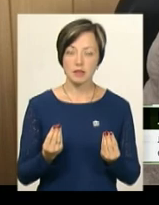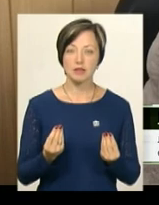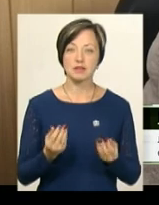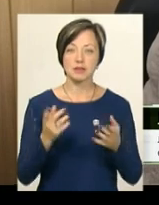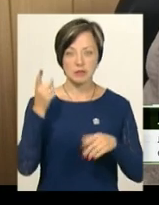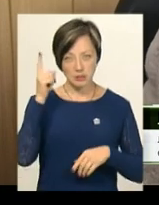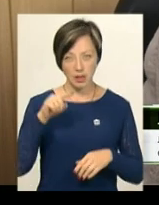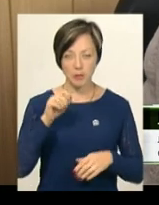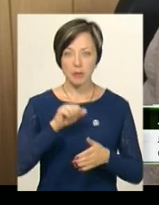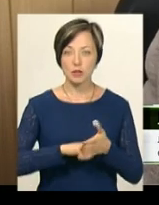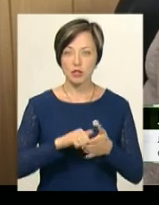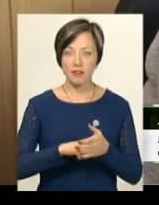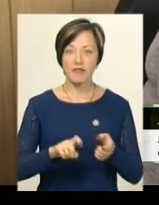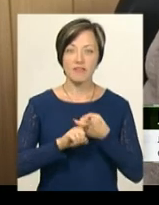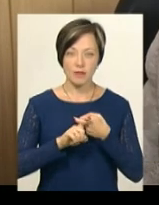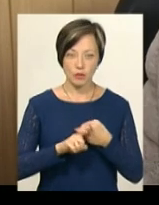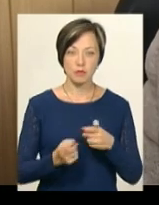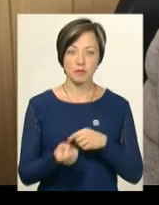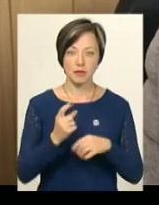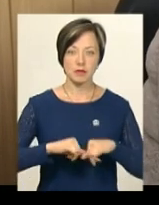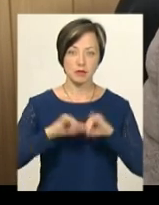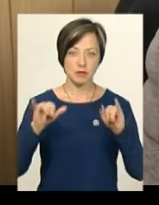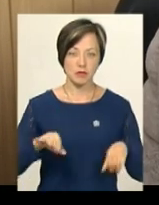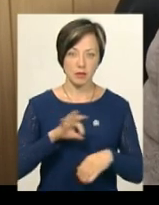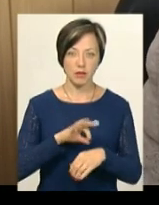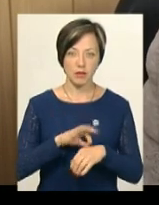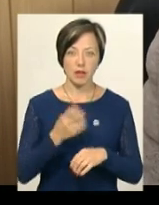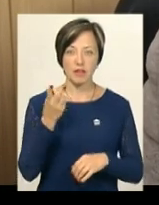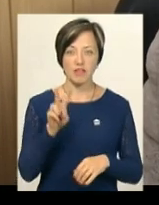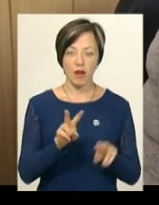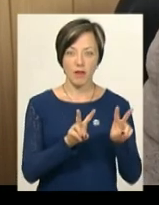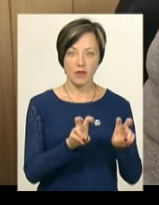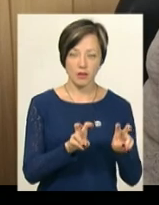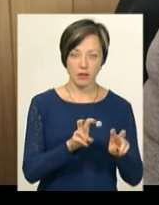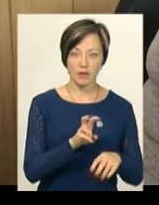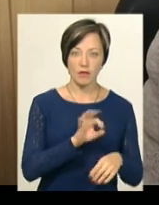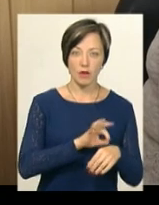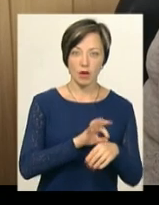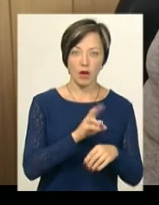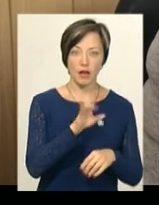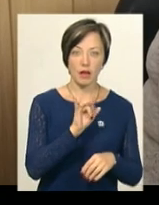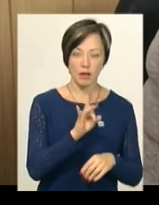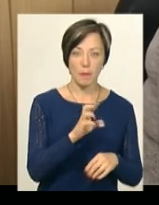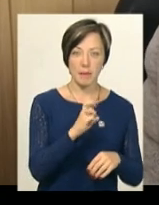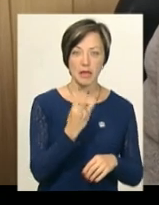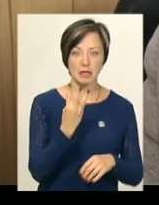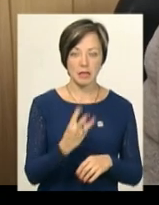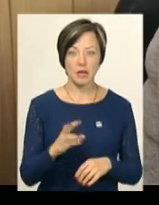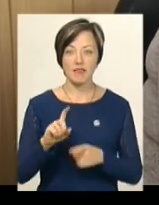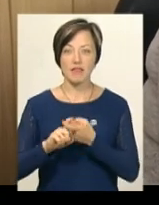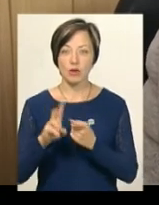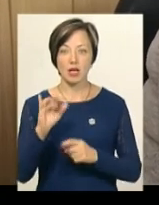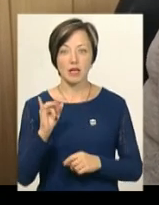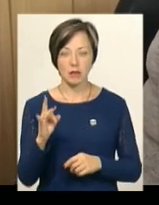саме той вірус, який спричинив цей підйом. Це два віруси. Вірус кору B3 і